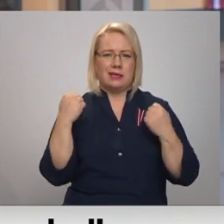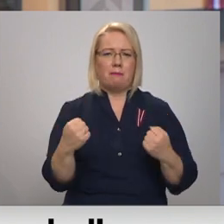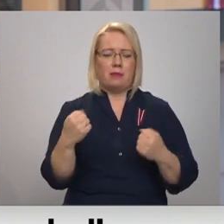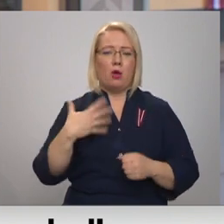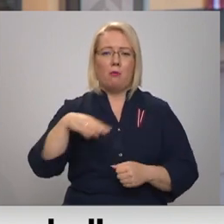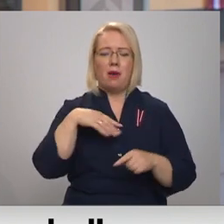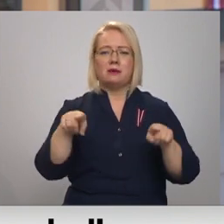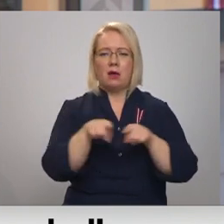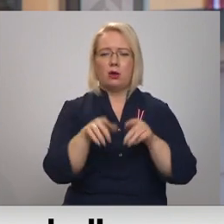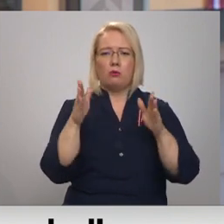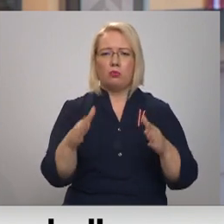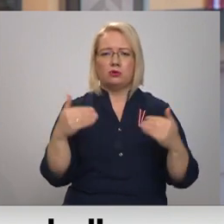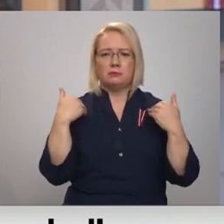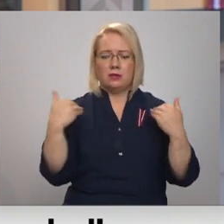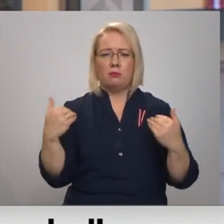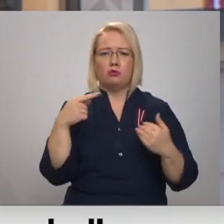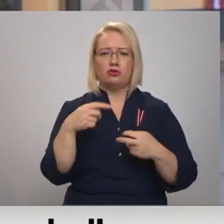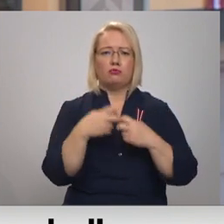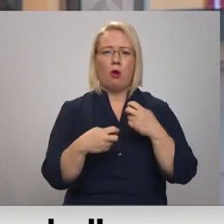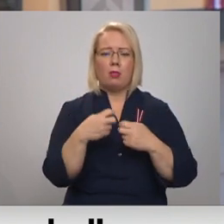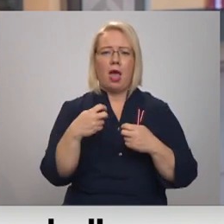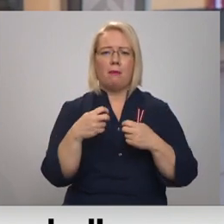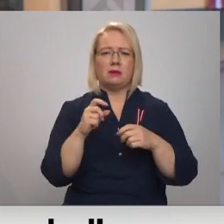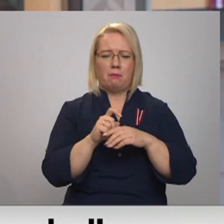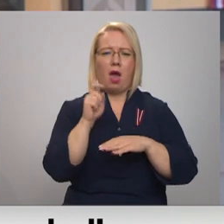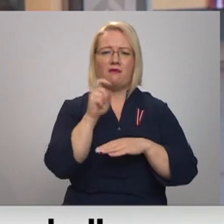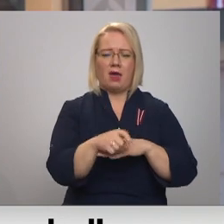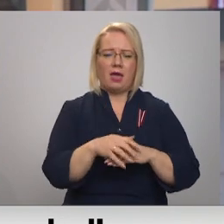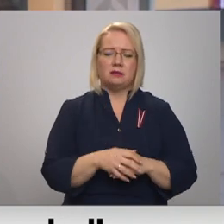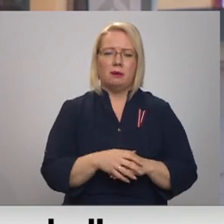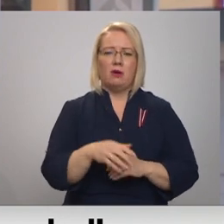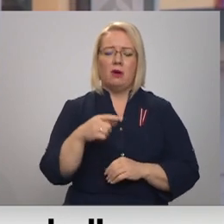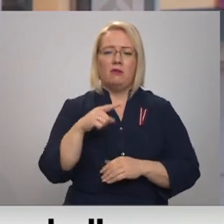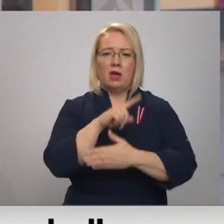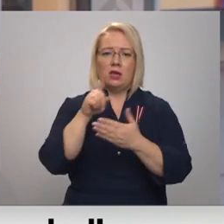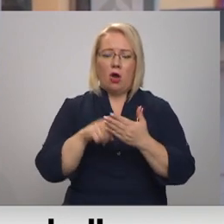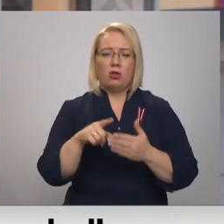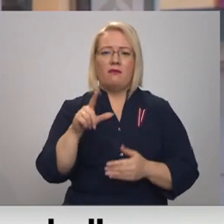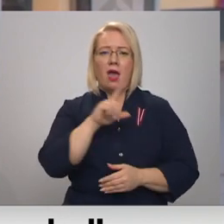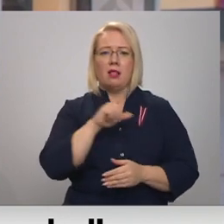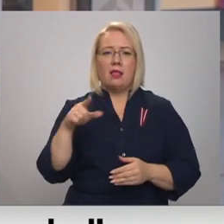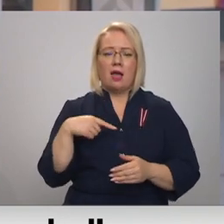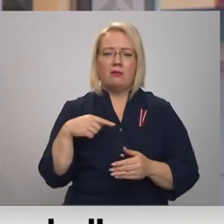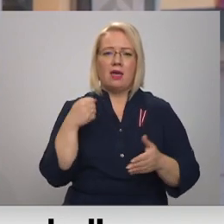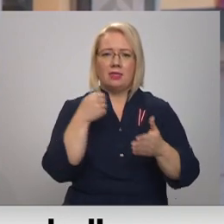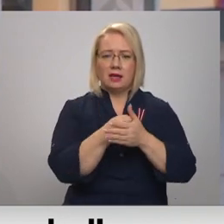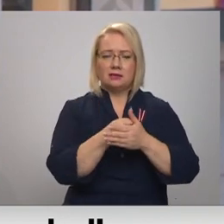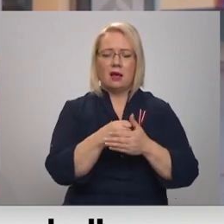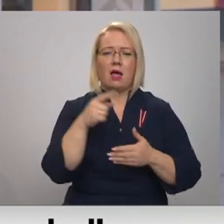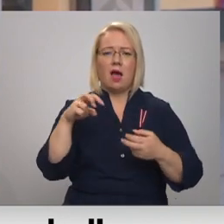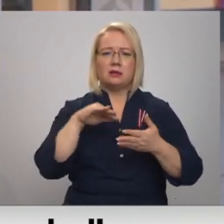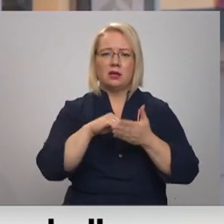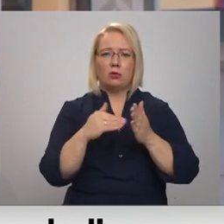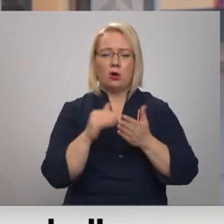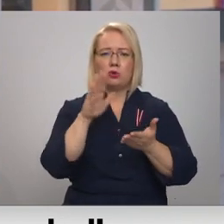un šo krīzi pārvarēsim. Vēl runājot par spēko, jums ir trošības sajūt, ka Latvija tiks galā ar komplicētos situāciju uz Austrumu robežas? Jā,